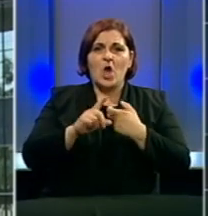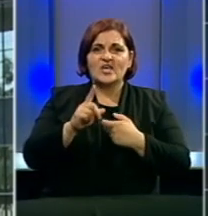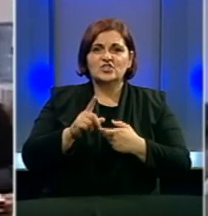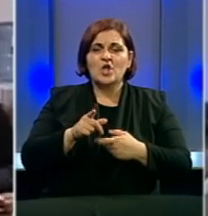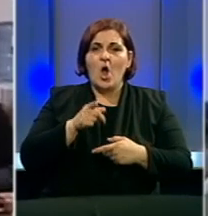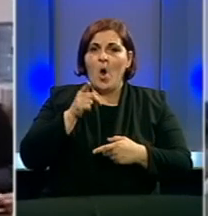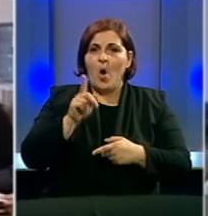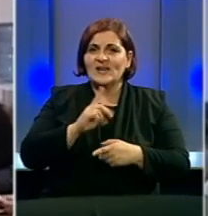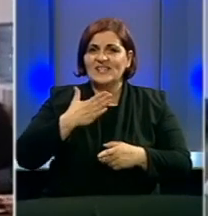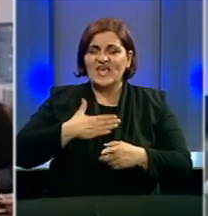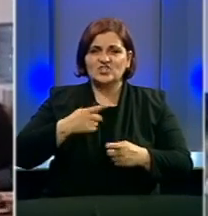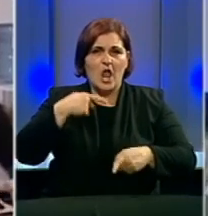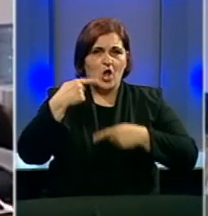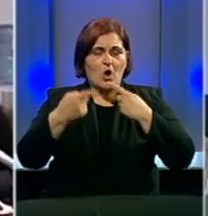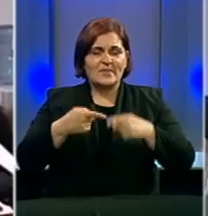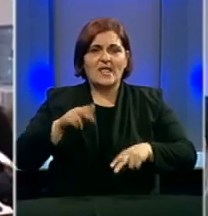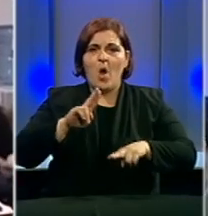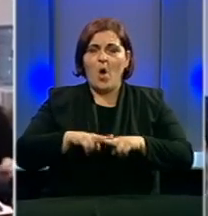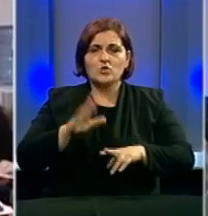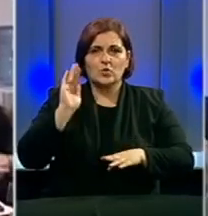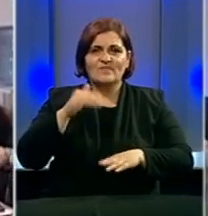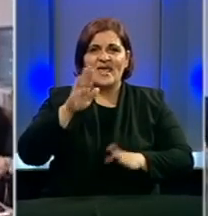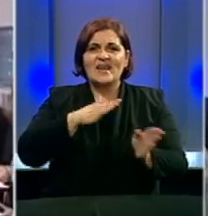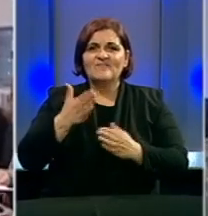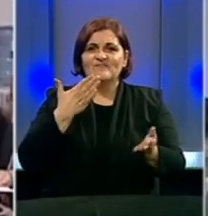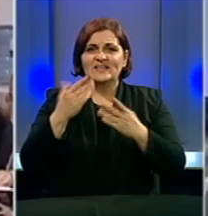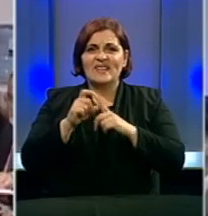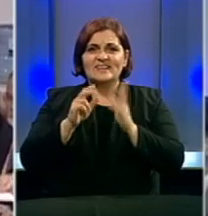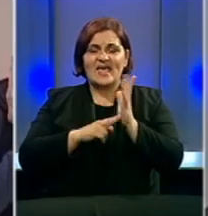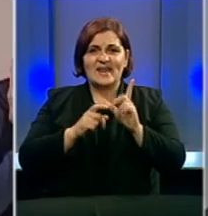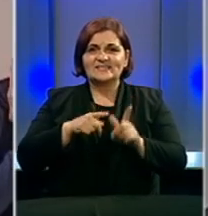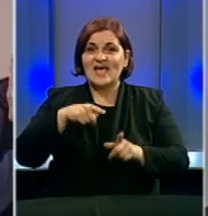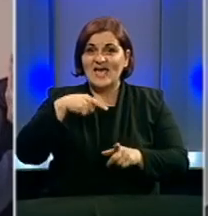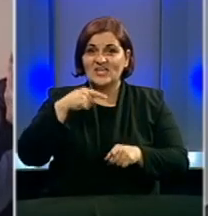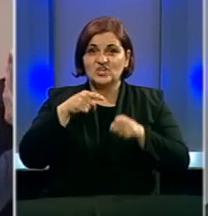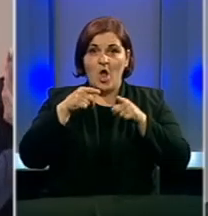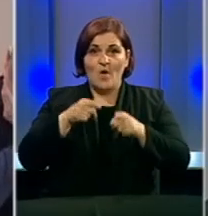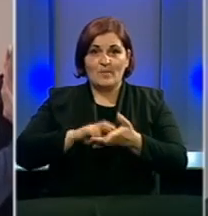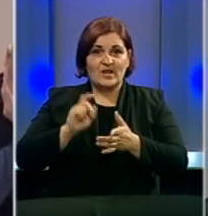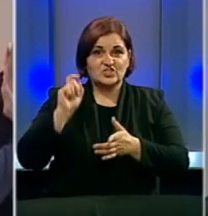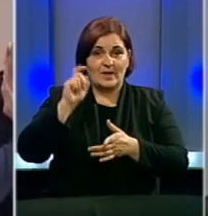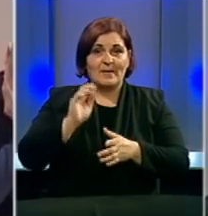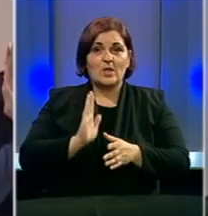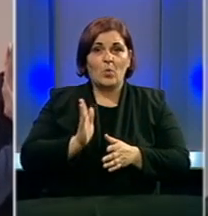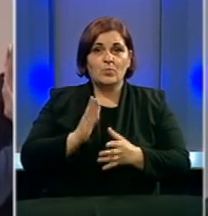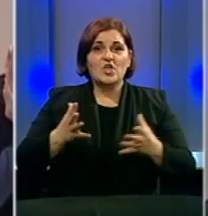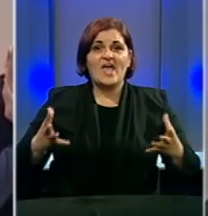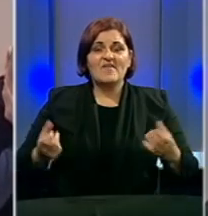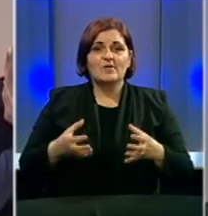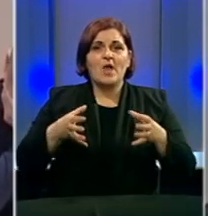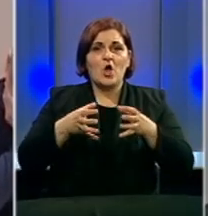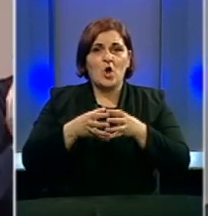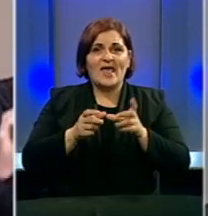Rešićeva nije željela da komentariše odluku vlade. Na vanrednoj sjednici DNS-a rečeno je da će ova stranka i u buduće formirati